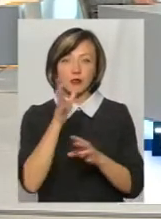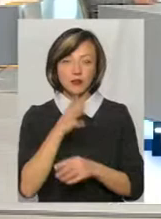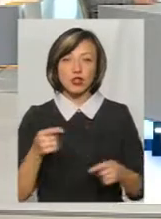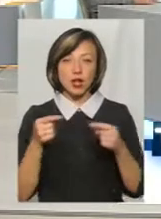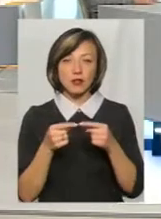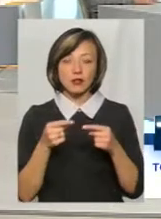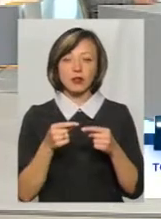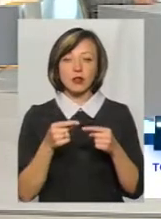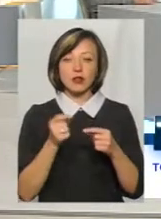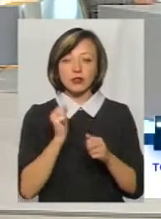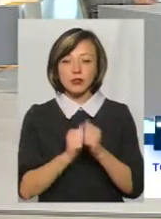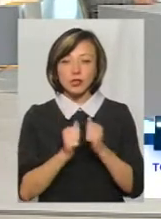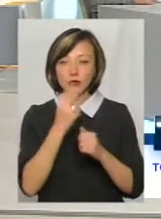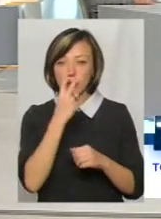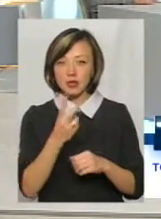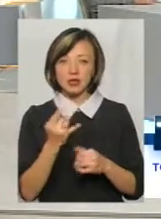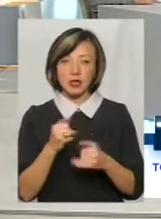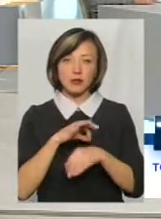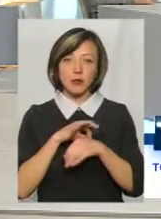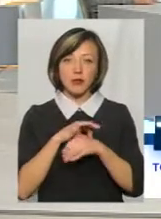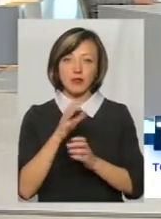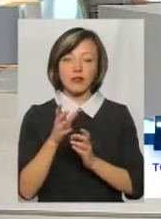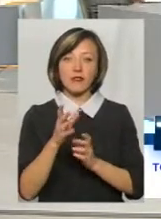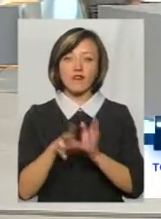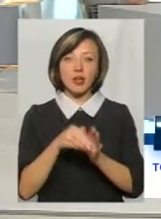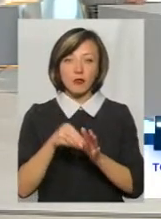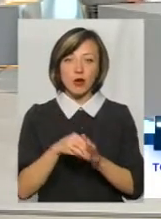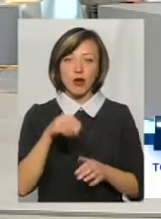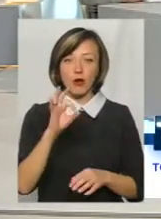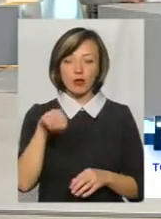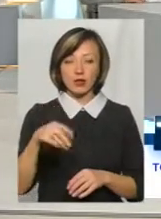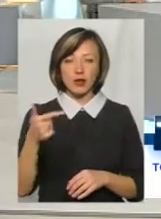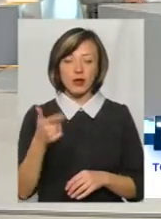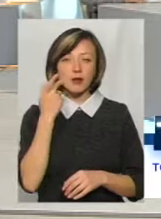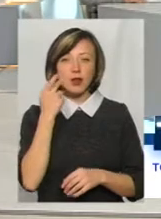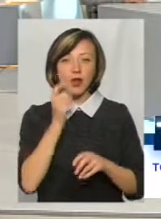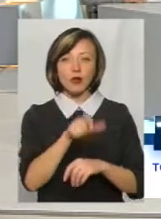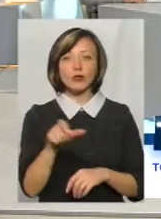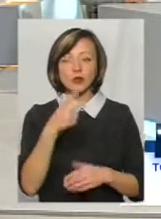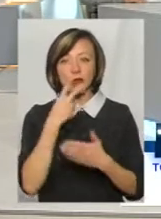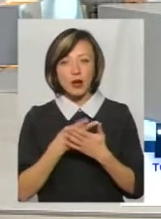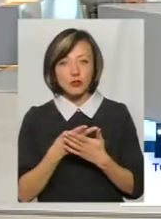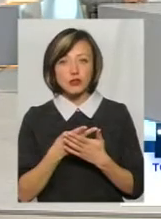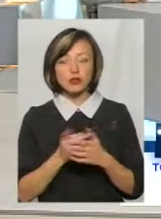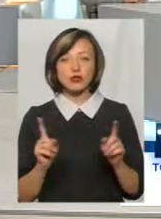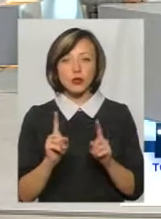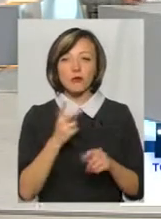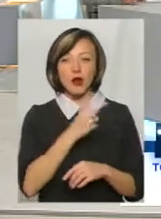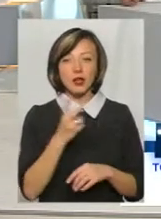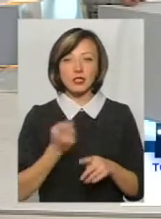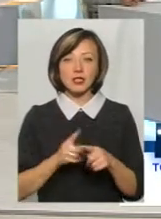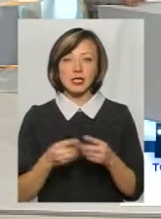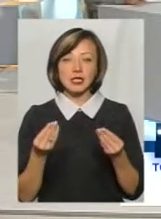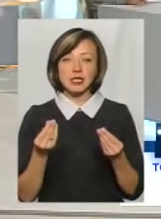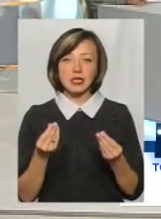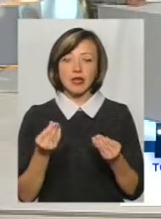реформи, час побачити. Зараз проходять вибори ВТГ. На жаль, як правило, люди бачать те, що бачать ціни